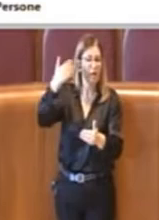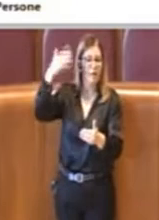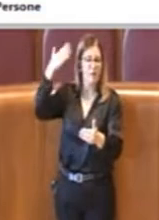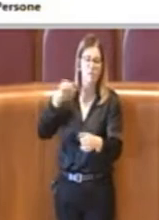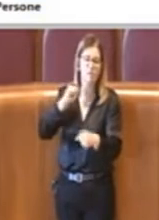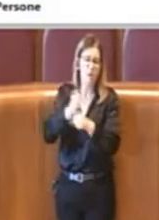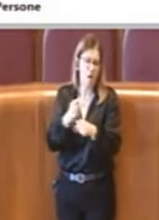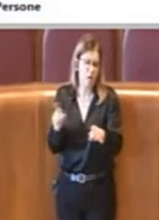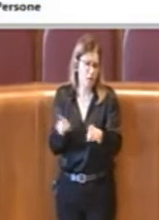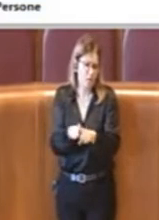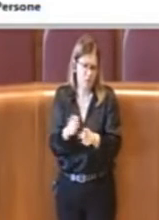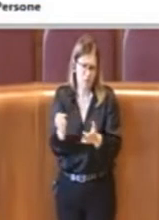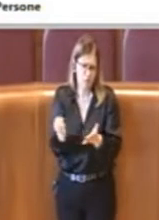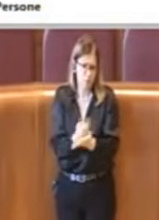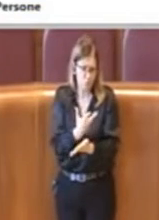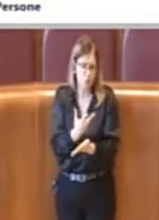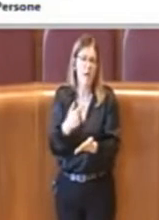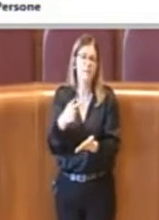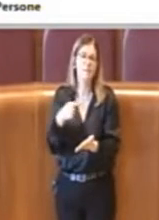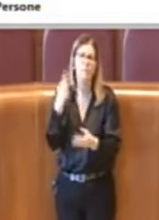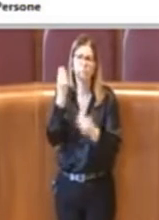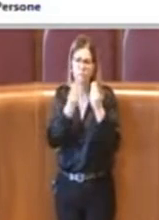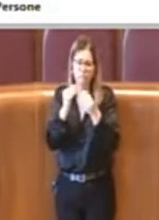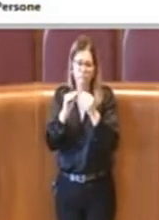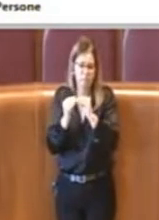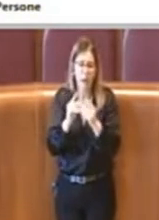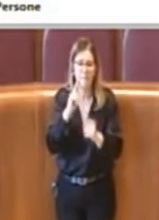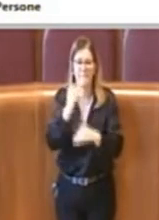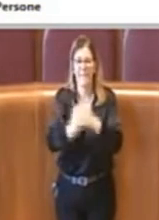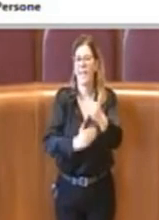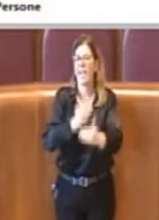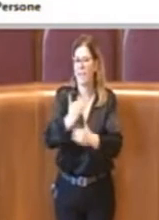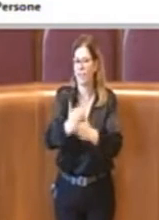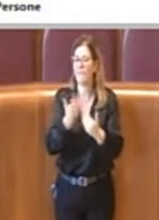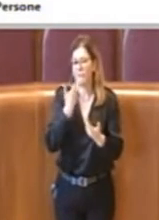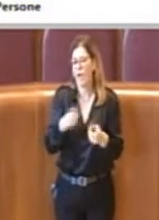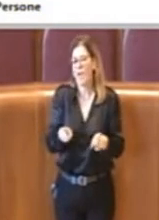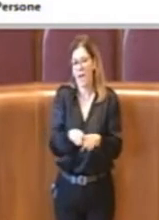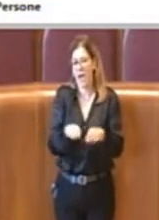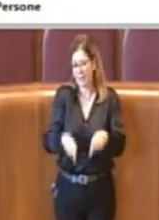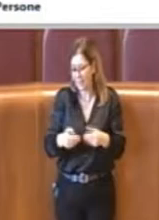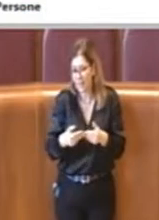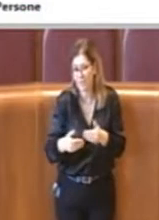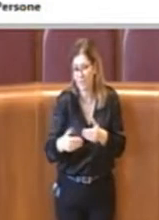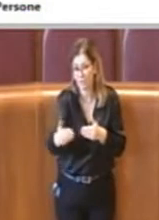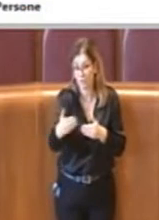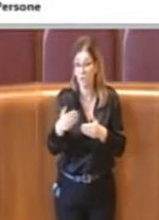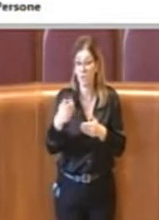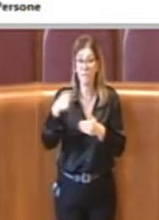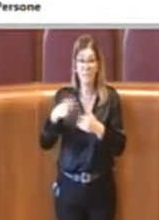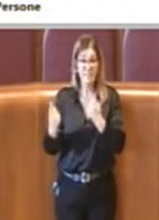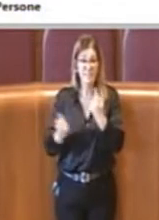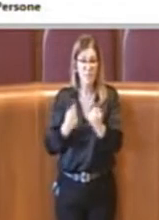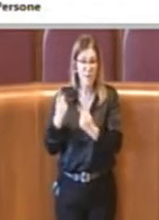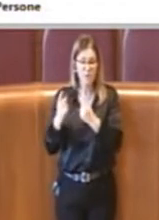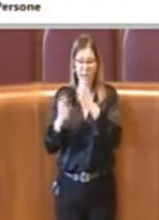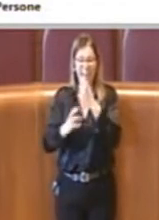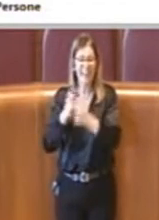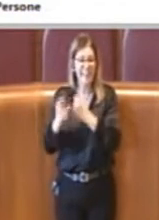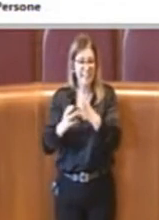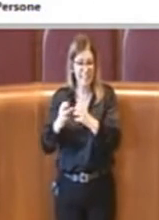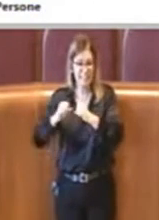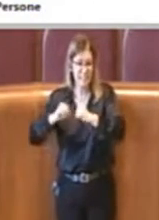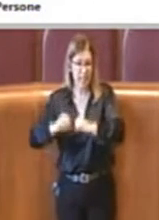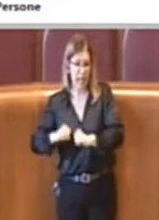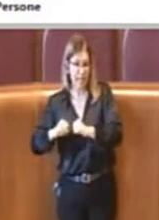prima. Dal mio punto di vista la crisi sanitaria che stiamo vivendo ribalta